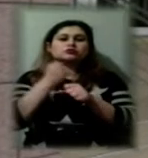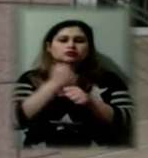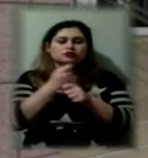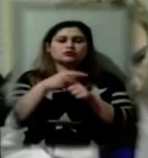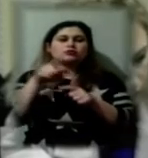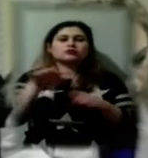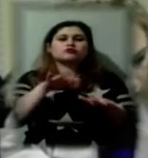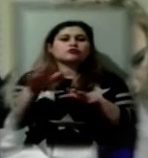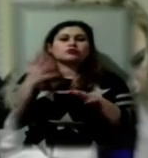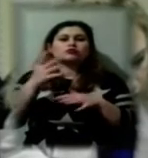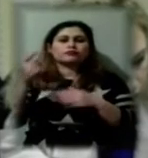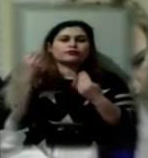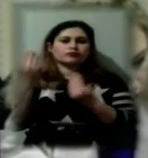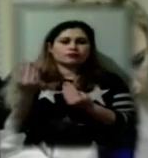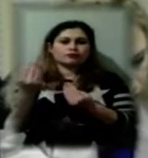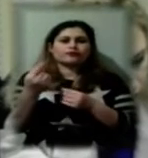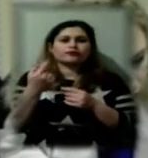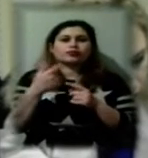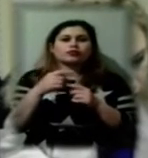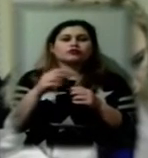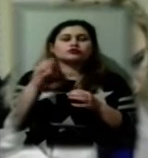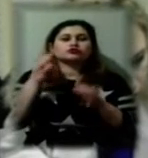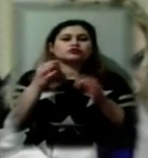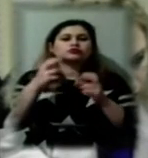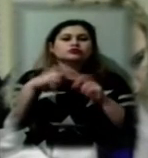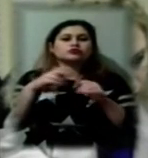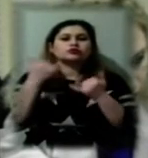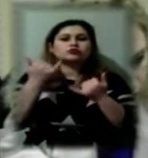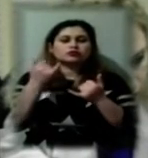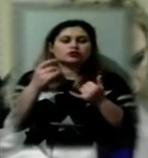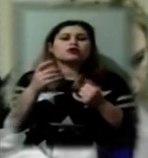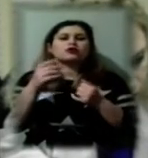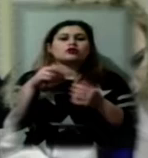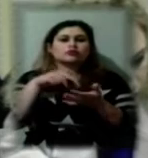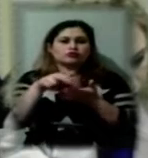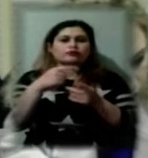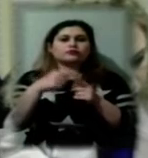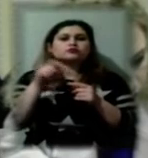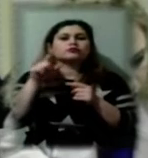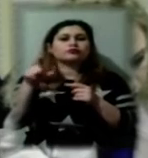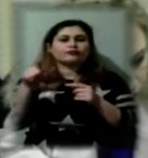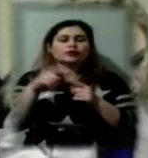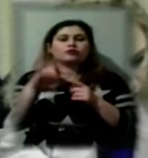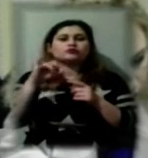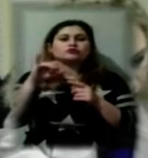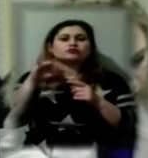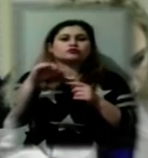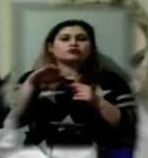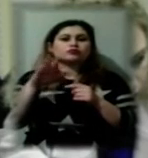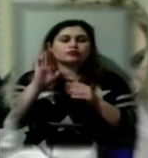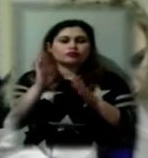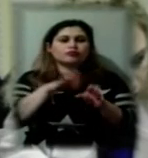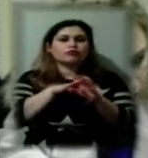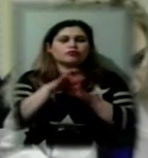інкримінують. Цього розслідування на даний час триває. За його результатом, будемо надані повну сторонню